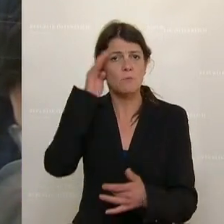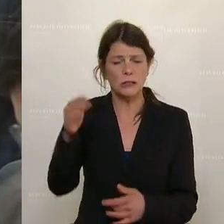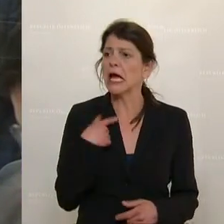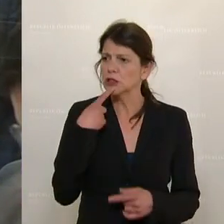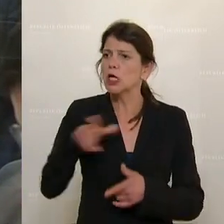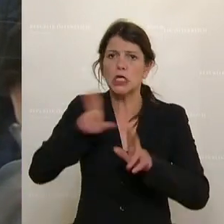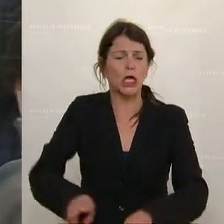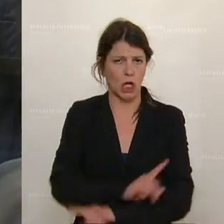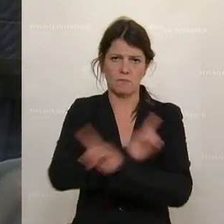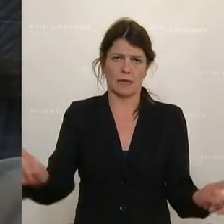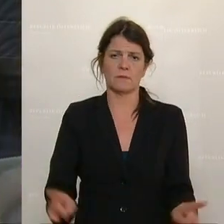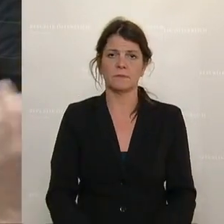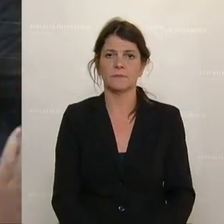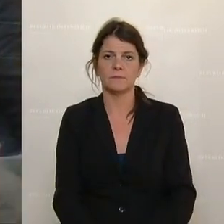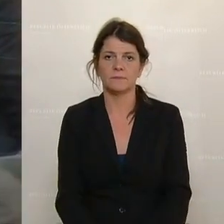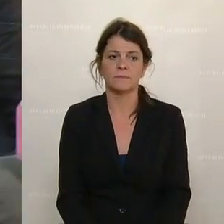rechtfertigen.